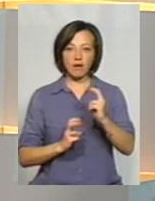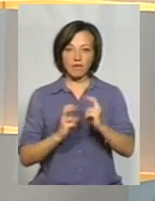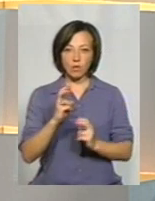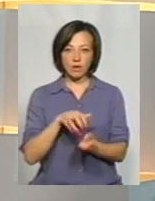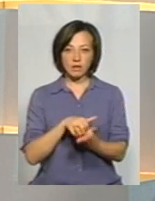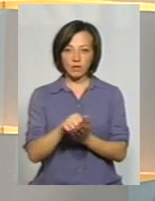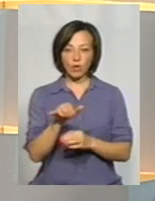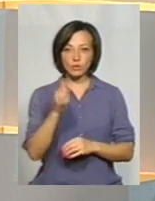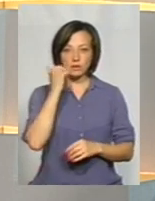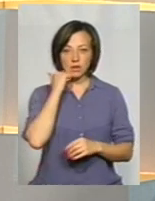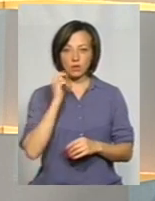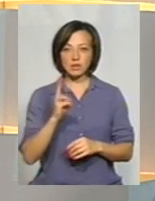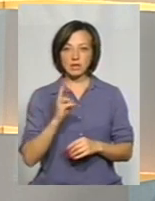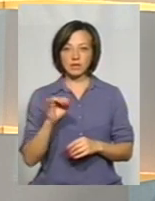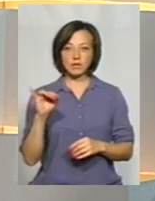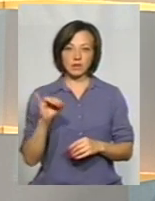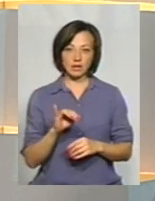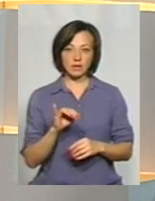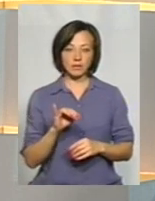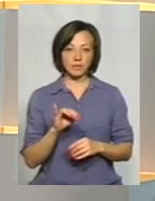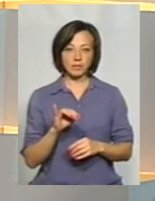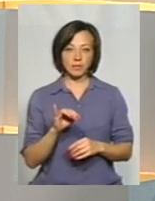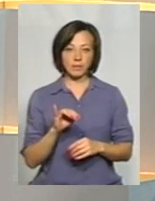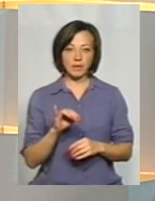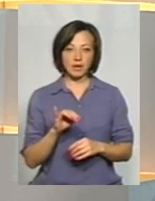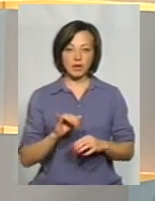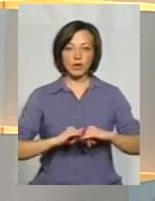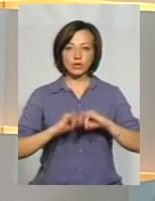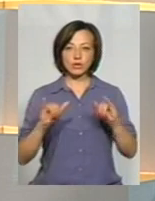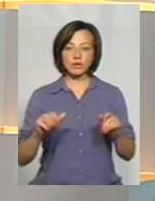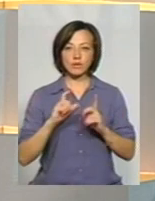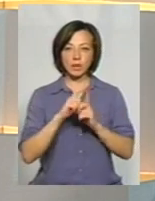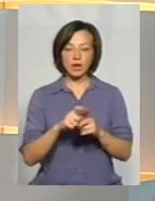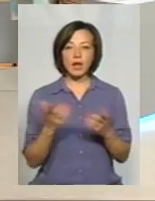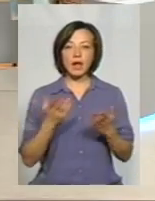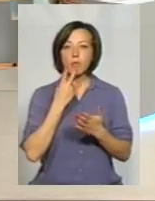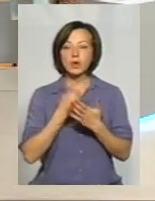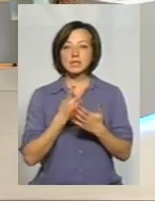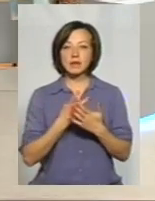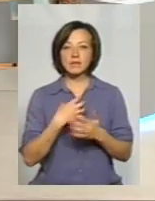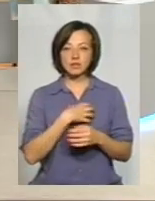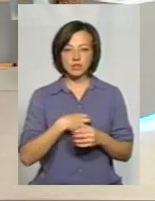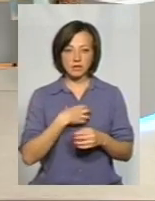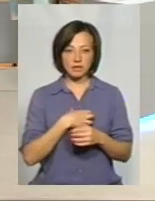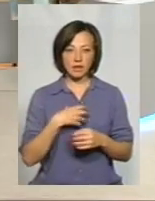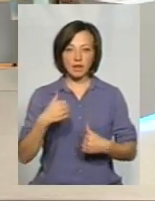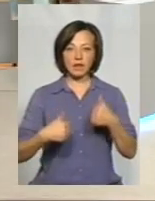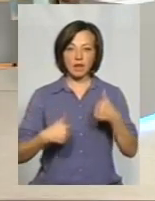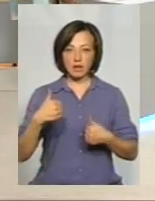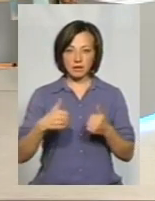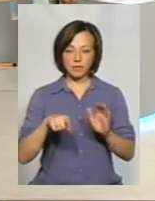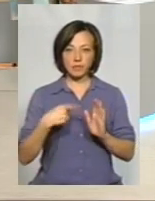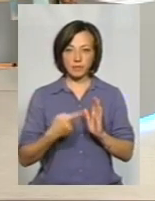Константинові, і це я вже так розширено відповідаю. Але показники є такими основними на тендерах?